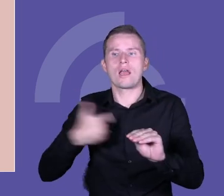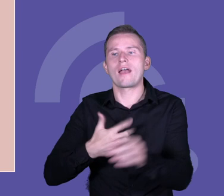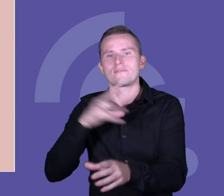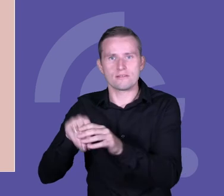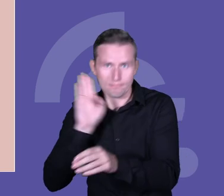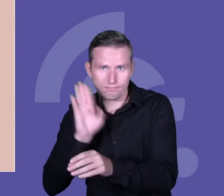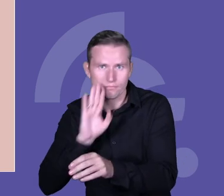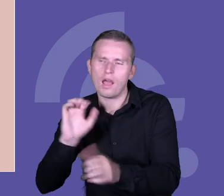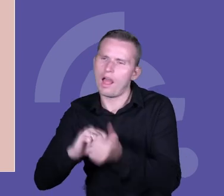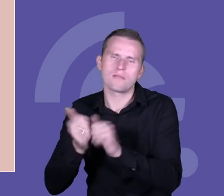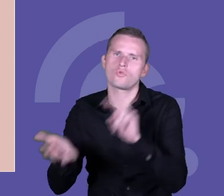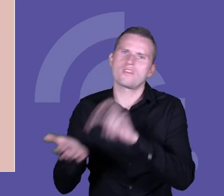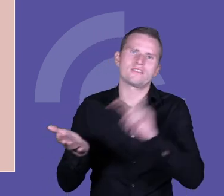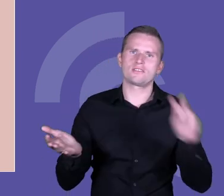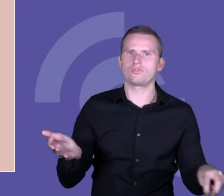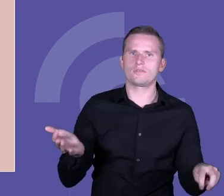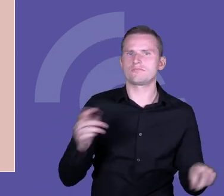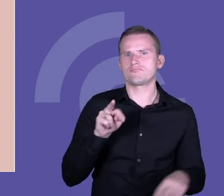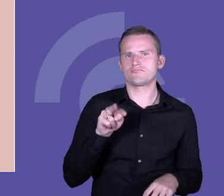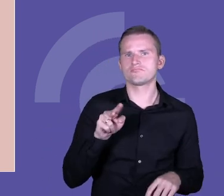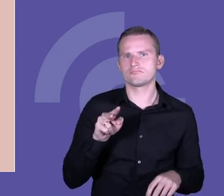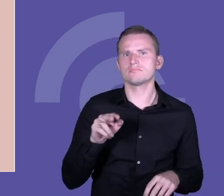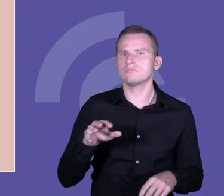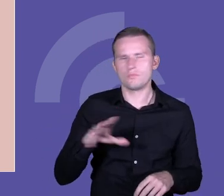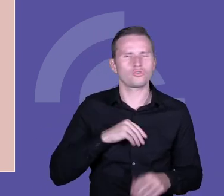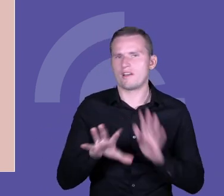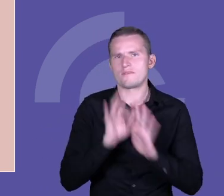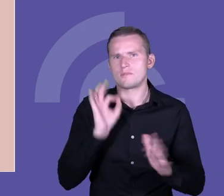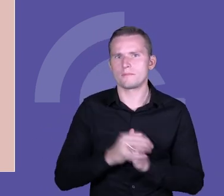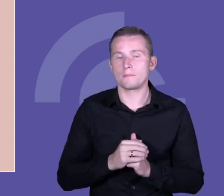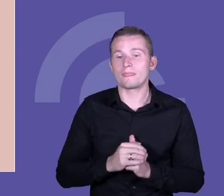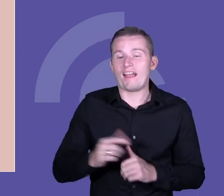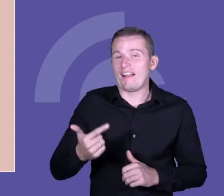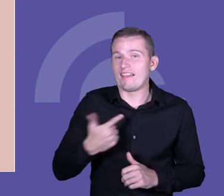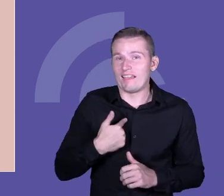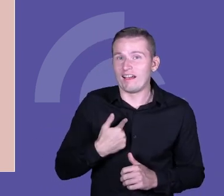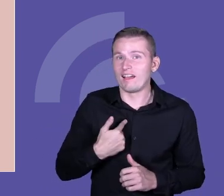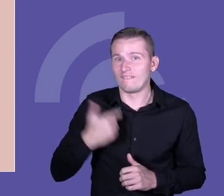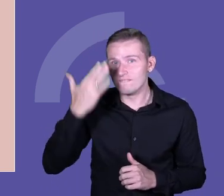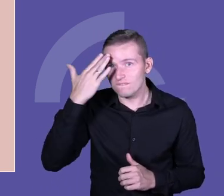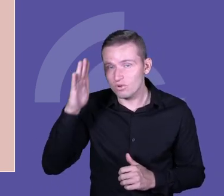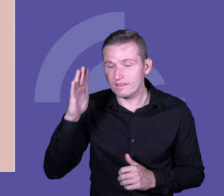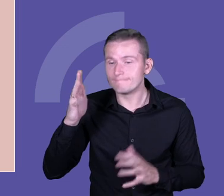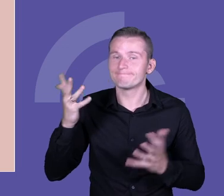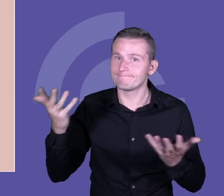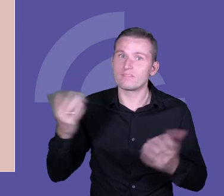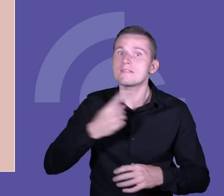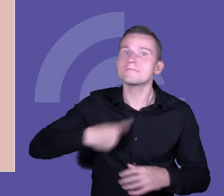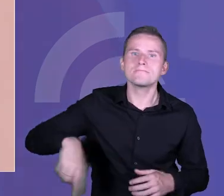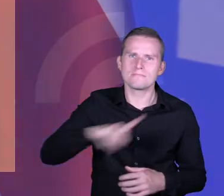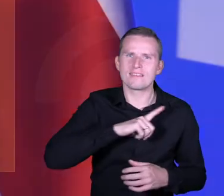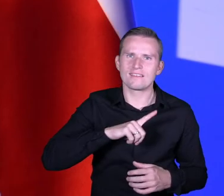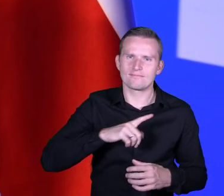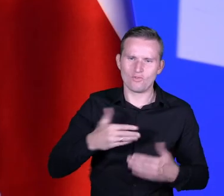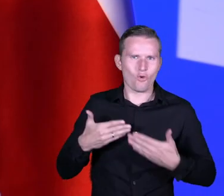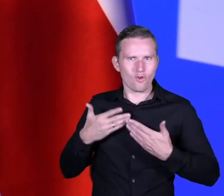kuluarowych dzisiaj też to padało, więc mamy taki wybór. Wolałabym jednak, żebyśmy właśnie przy tej całej swojej otwartości,